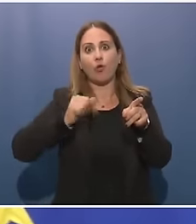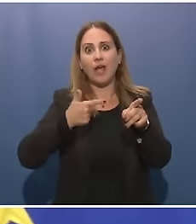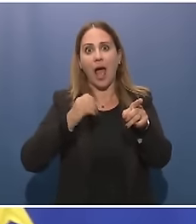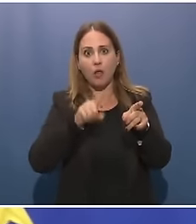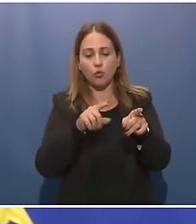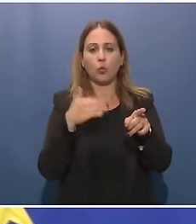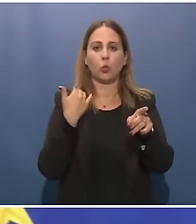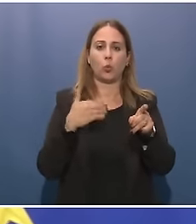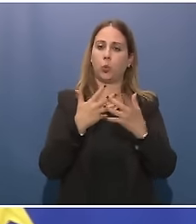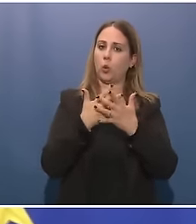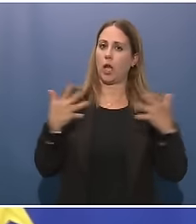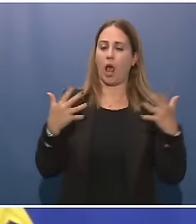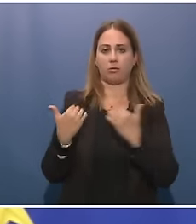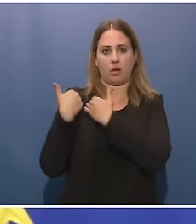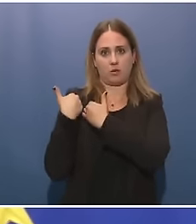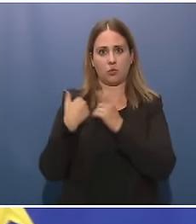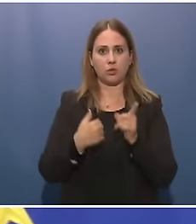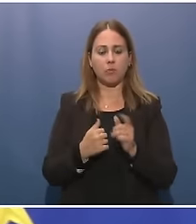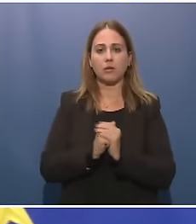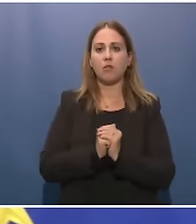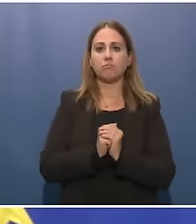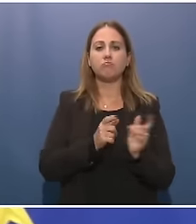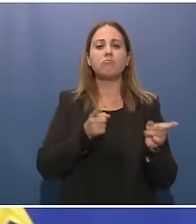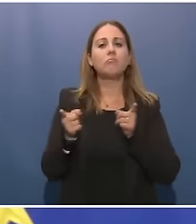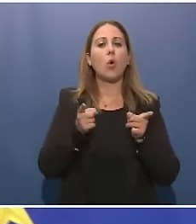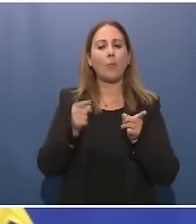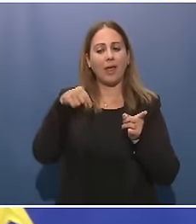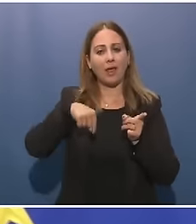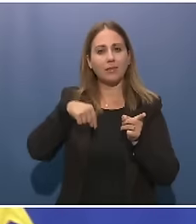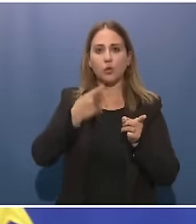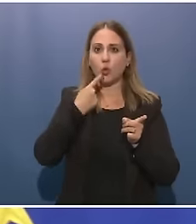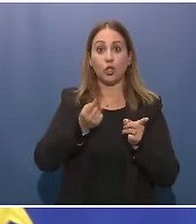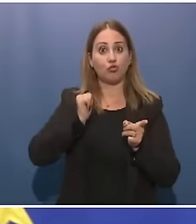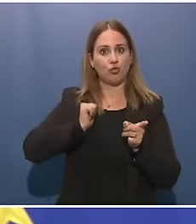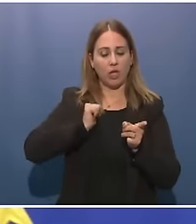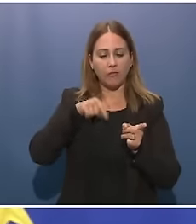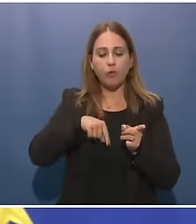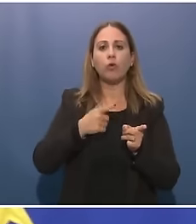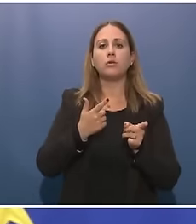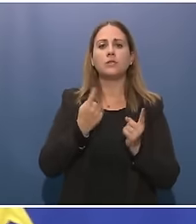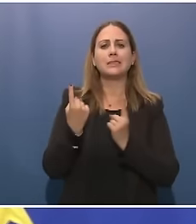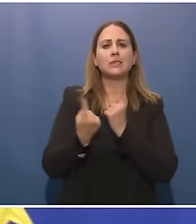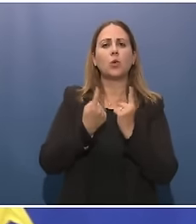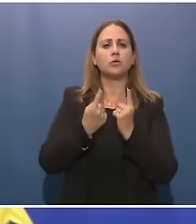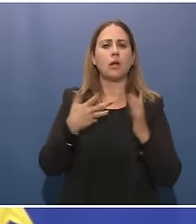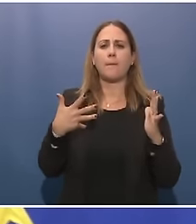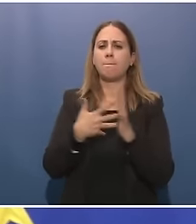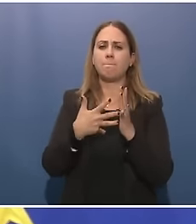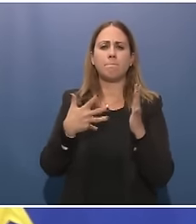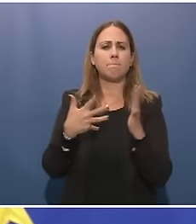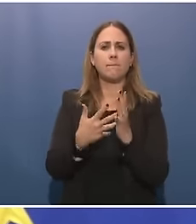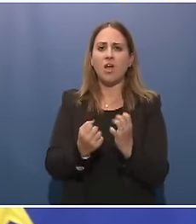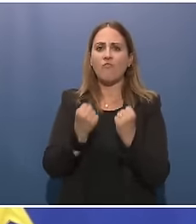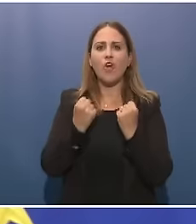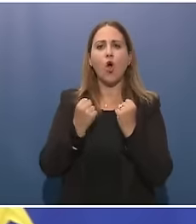chiaramente appunto come dicevo in un momento nel quale tutto viene messo in discussione dalla ferita inferta al sistema delle regole